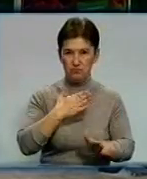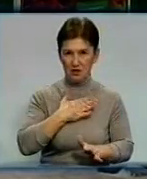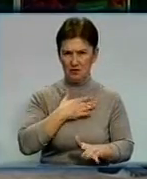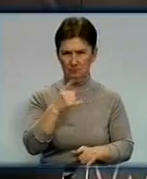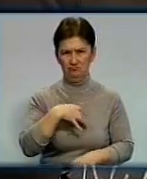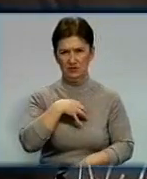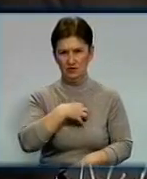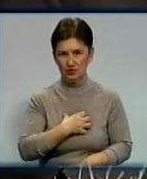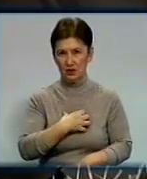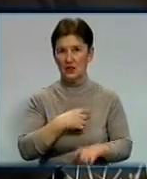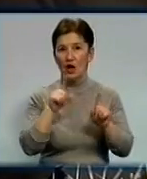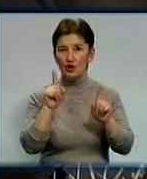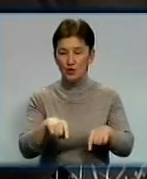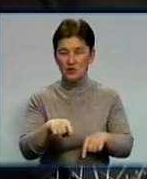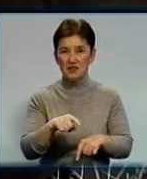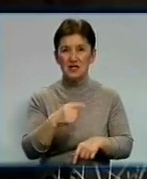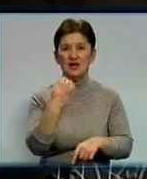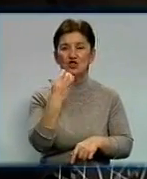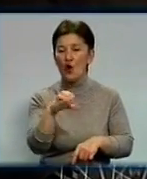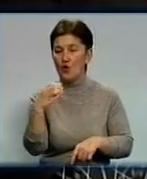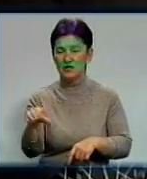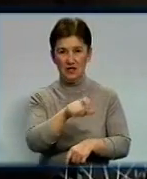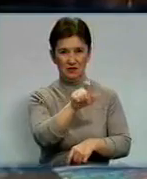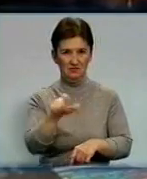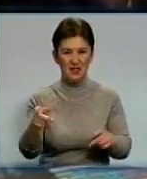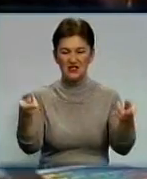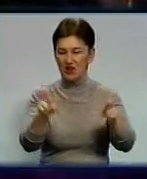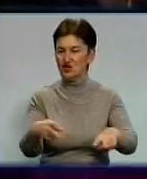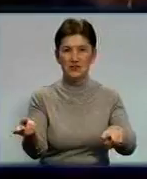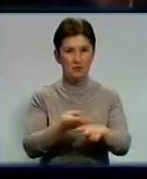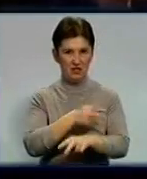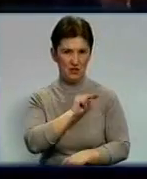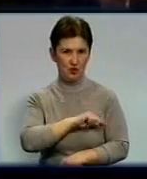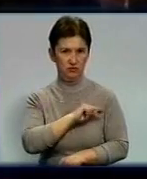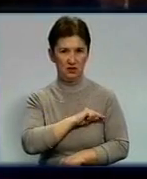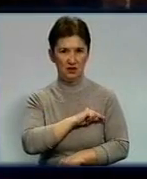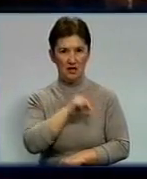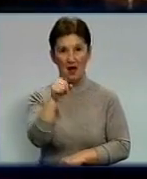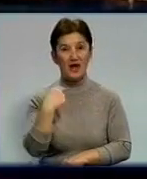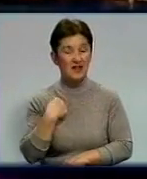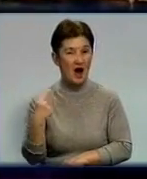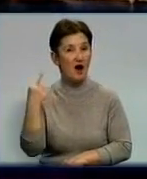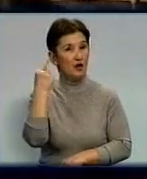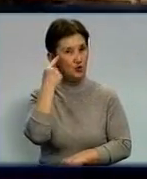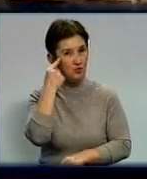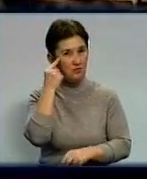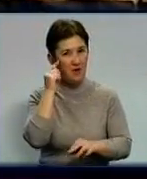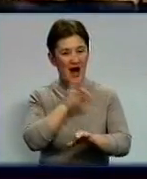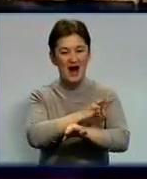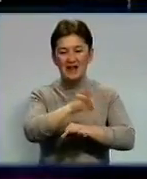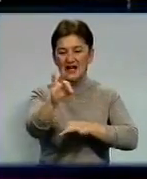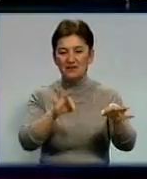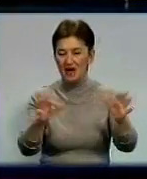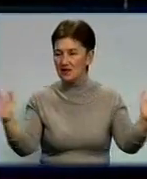засмутилися. Кажуть, тоді сотні торговців залишаться без роботи. Я думаю, розмір поміщення, в якому продаються сигарети, не має